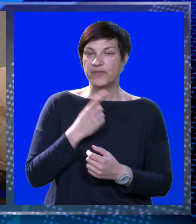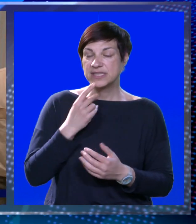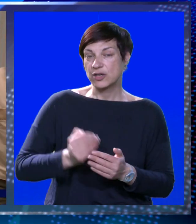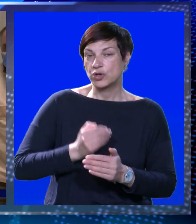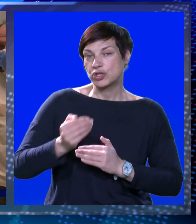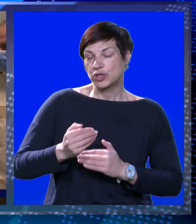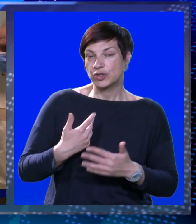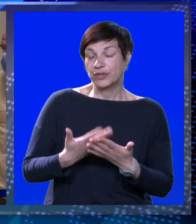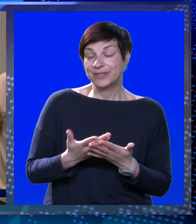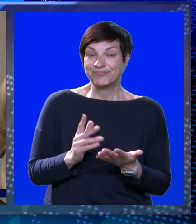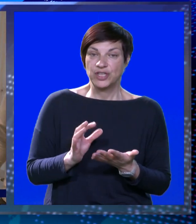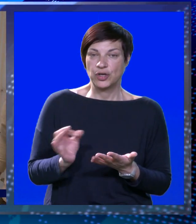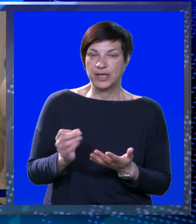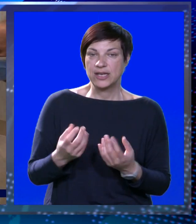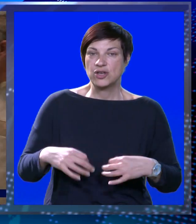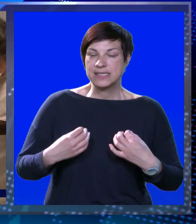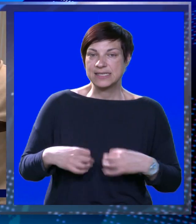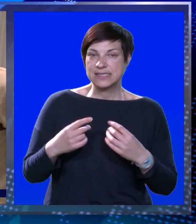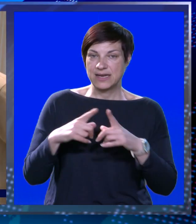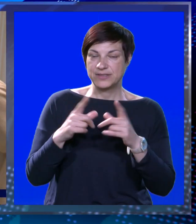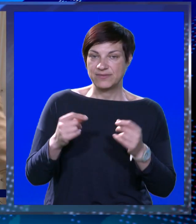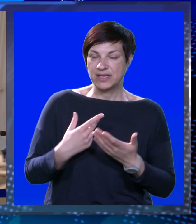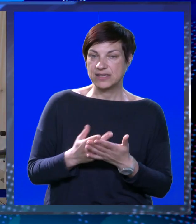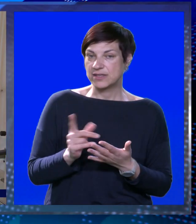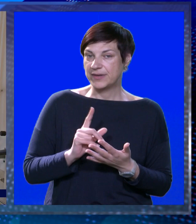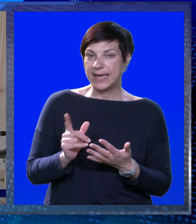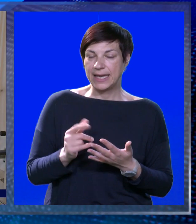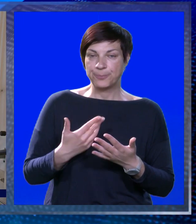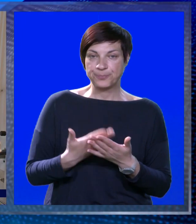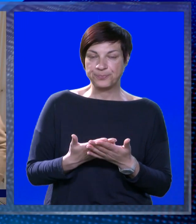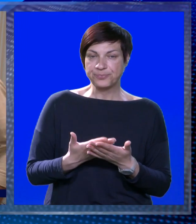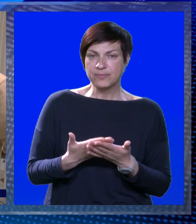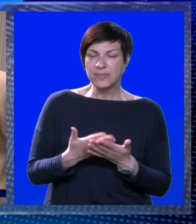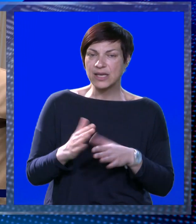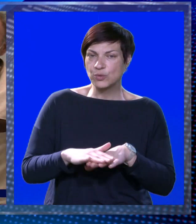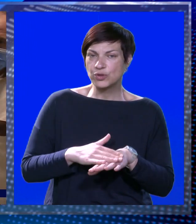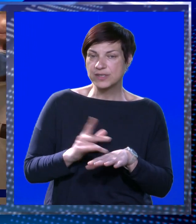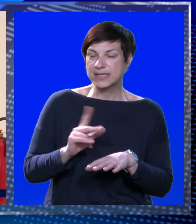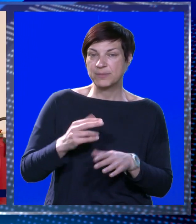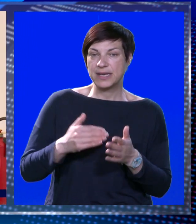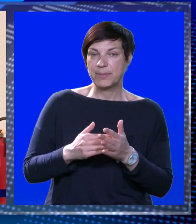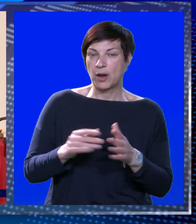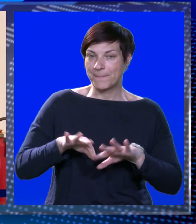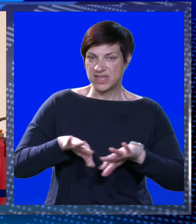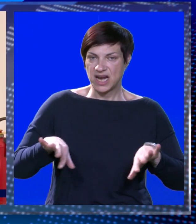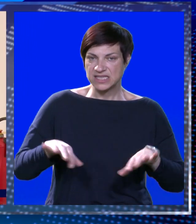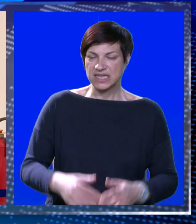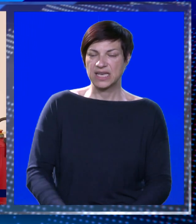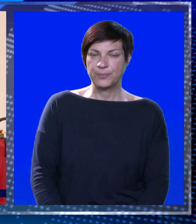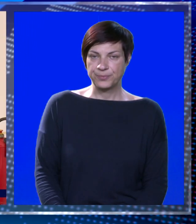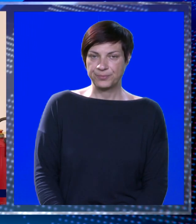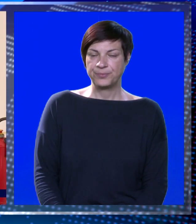obveze koju se odgodive to je donakle prihvatljivo, no za zdravstvene institucije definitivno nije jer u toj skrbi ne bi smjelo biti